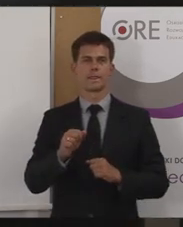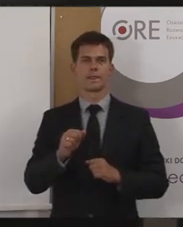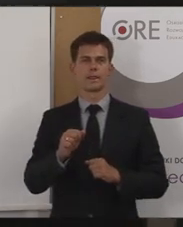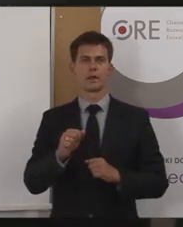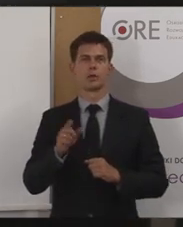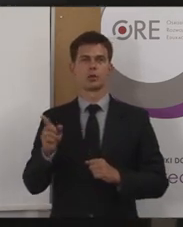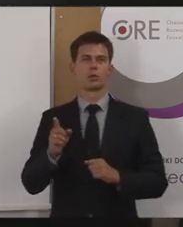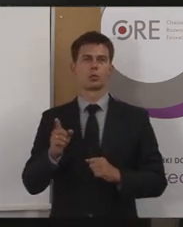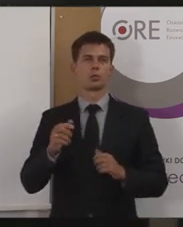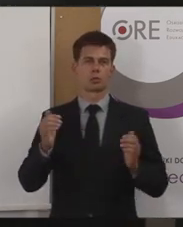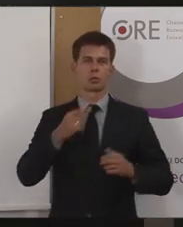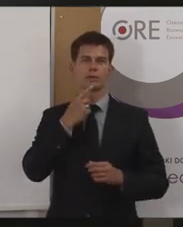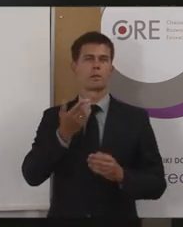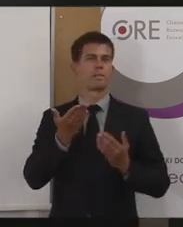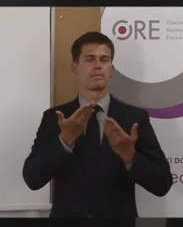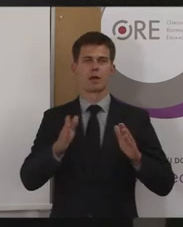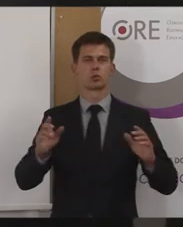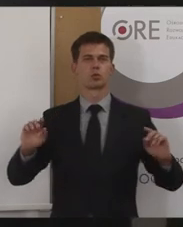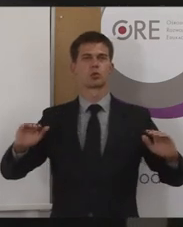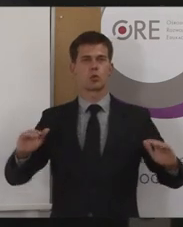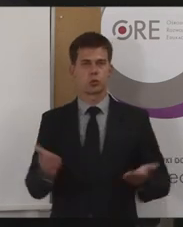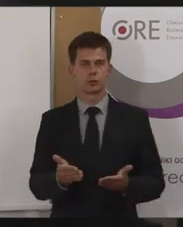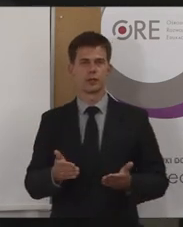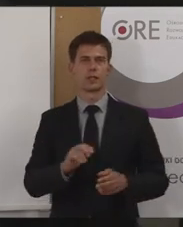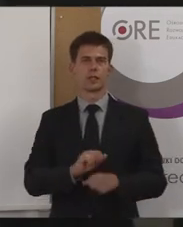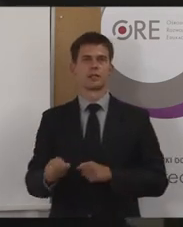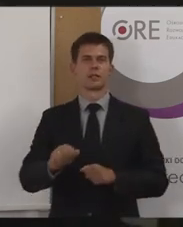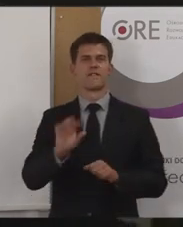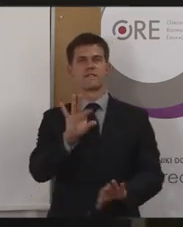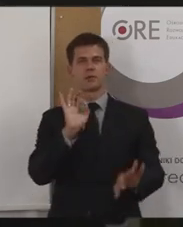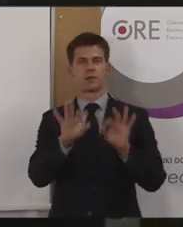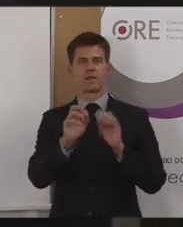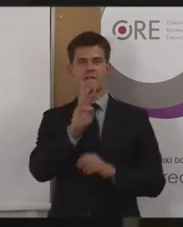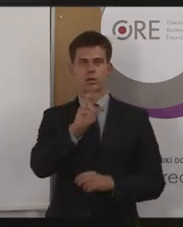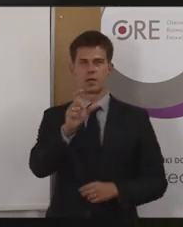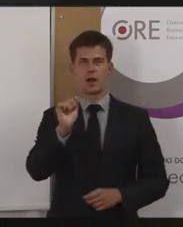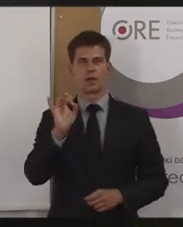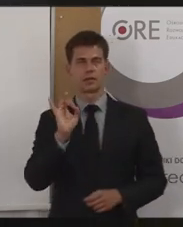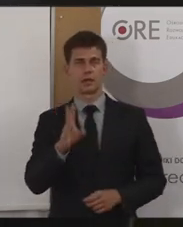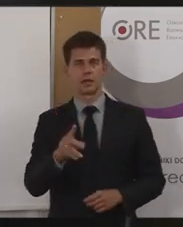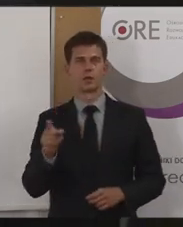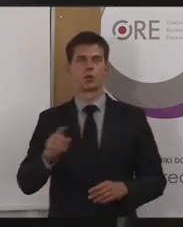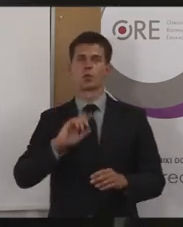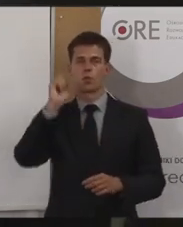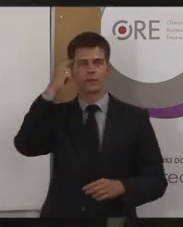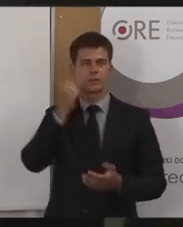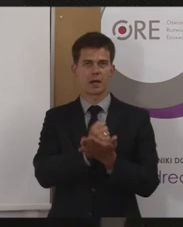olbrzymim, bym powiedział, skrócie zagadnienia wyciągnięte właśnie z WCAG 2.0, które mają